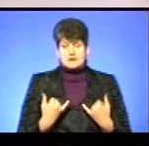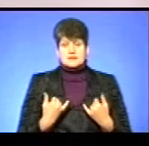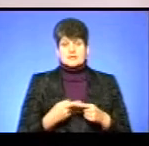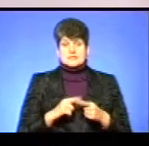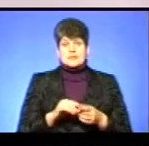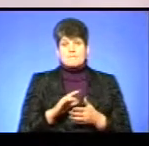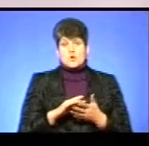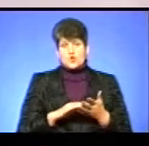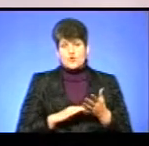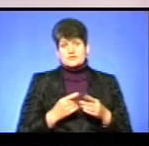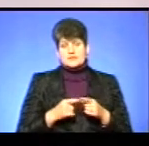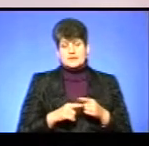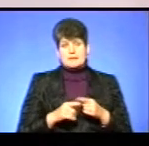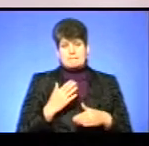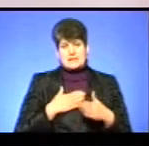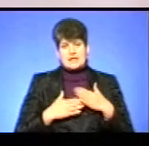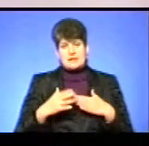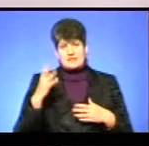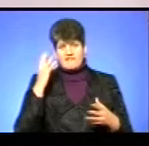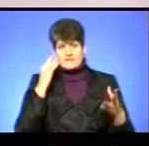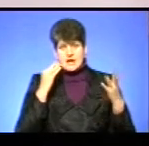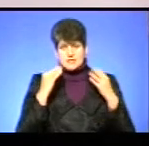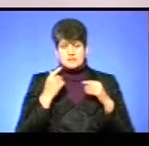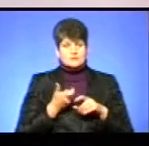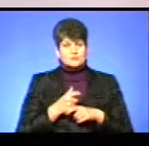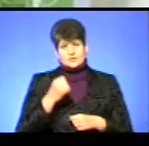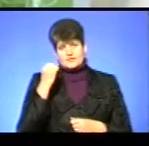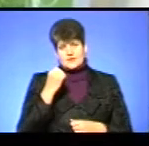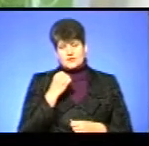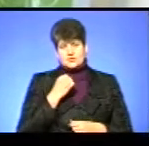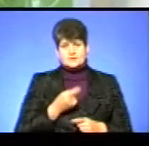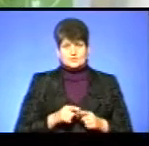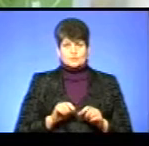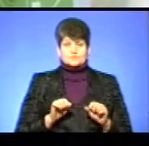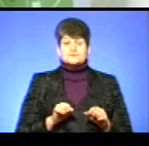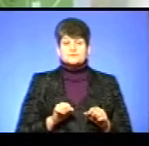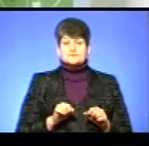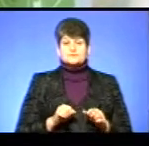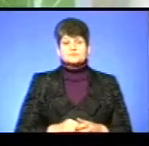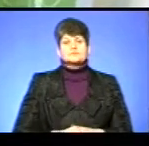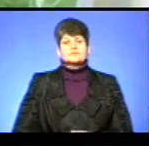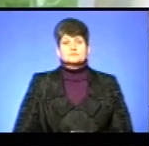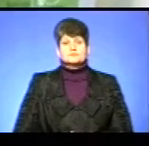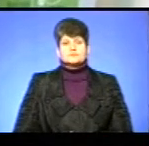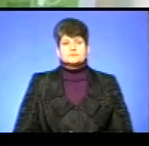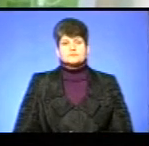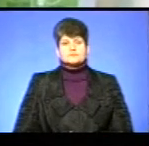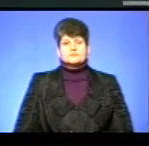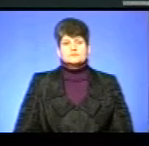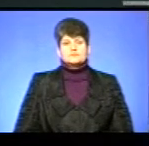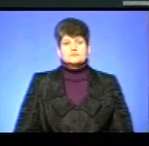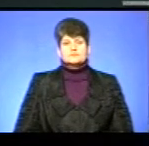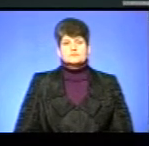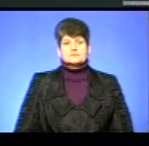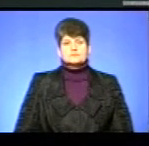продовження тих приємних вражень. Дуже вдячний. Любов Гадомська, Оксана Галіяш, новини.